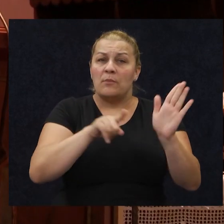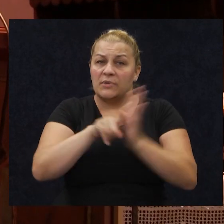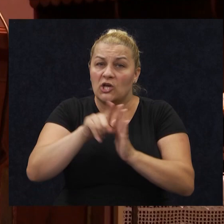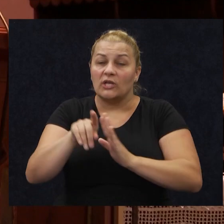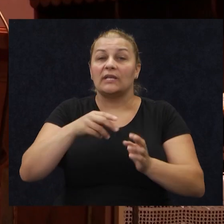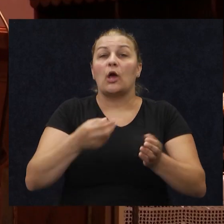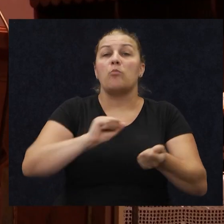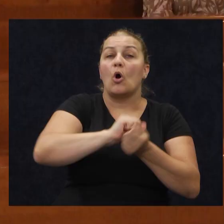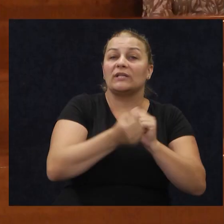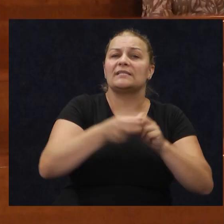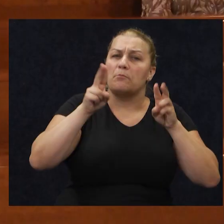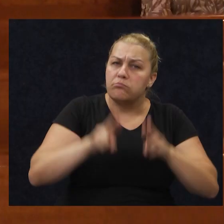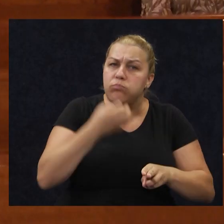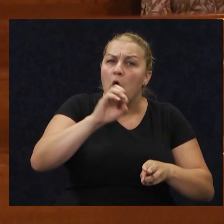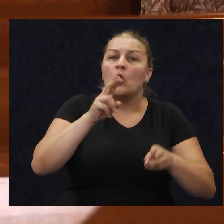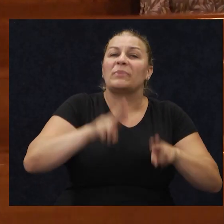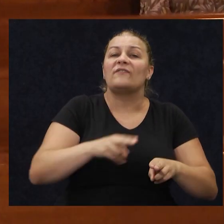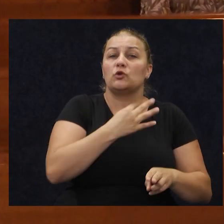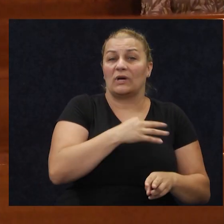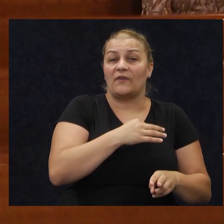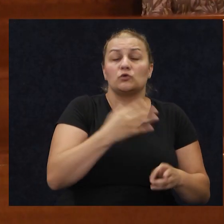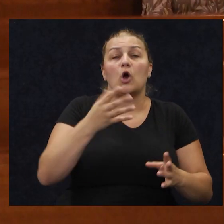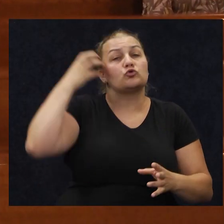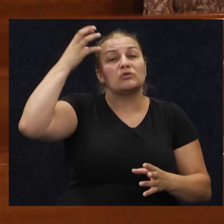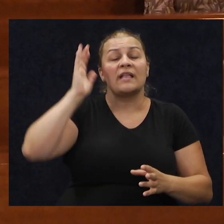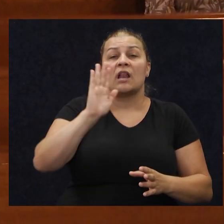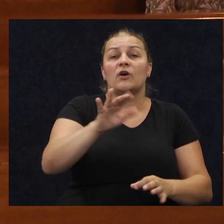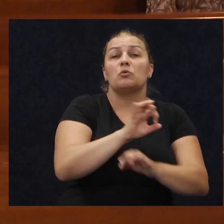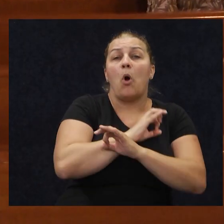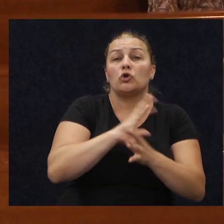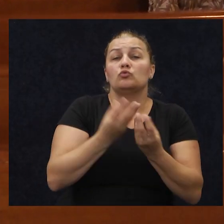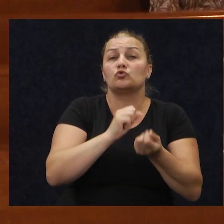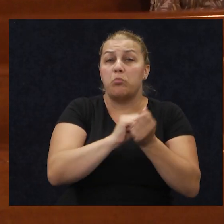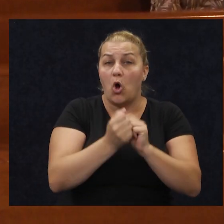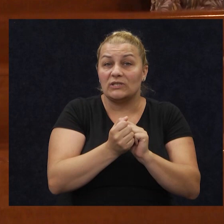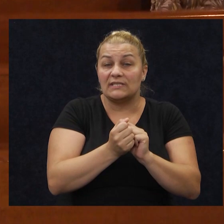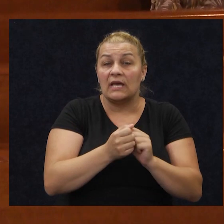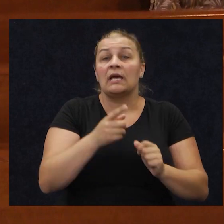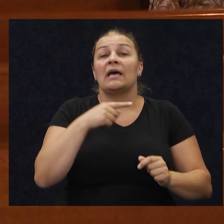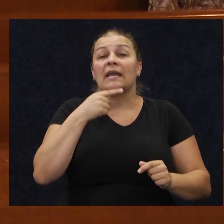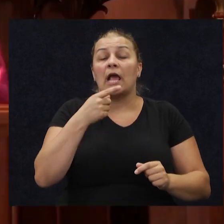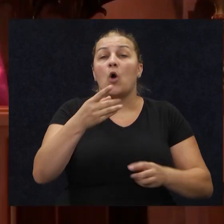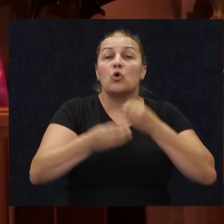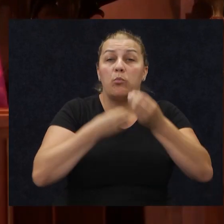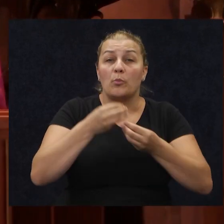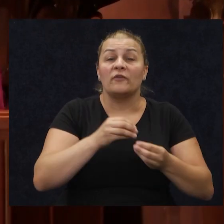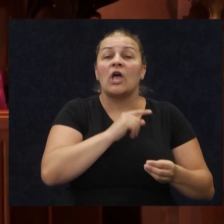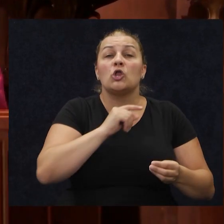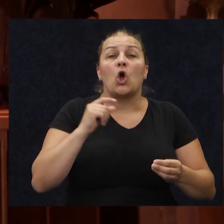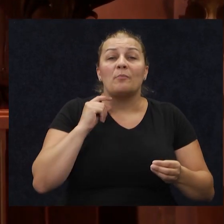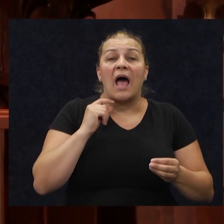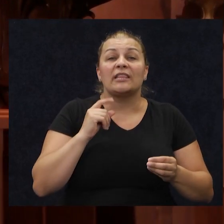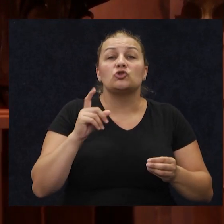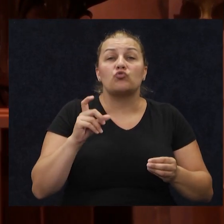bolju, pravedniju Hrvatsku onako kako su željeli i sanjali vaši poginulni suborci i stakniju u svojoj propovedi Don Mate Čulić omiški